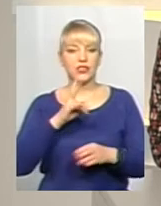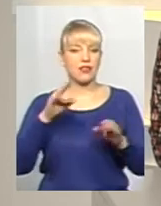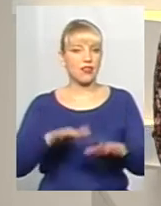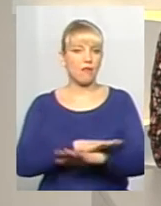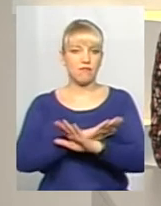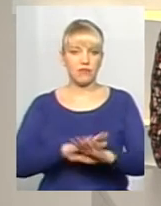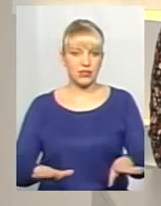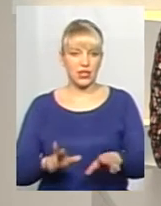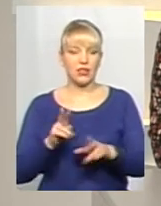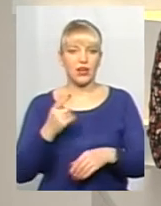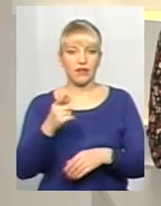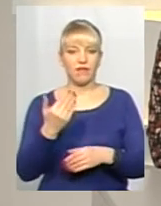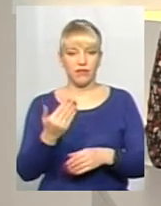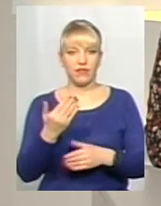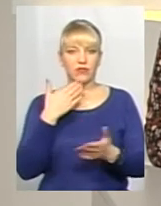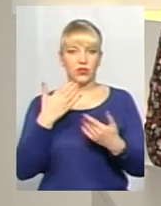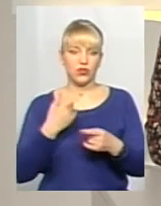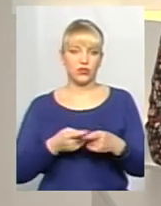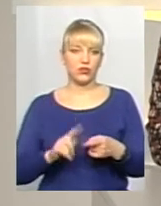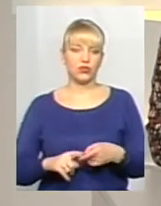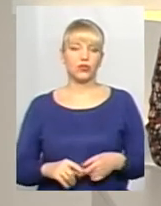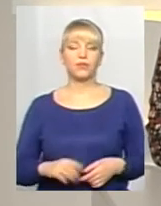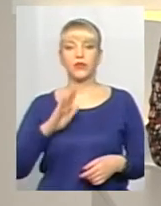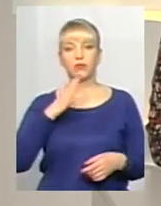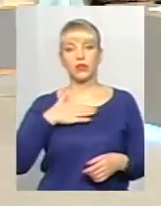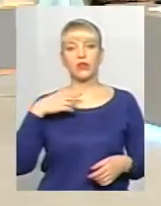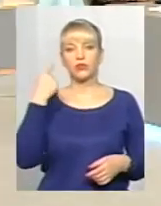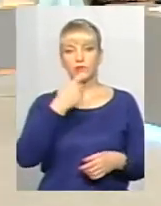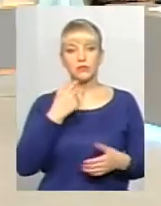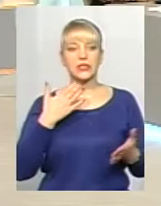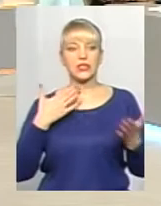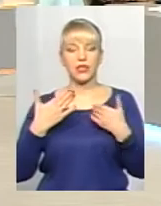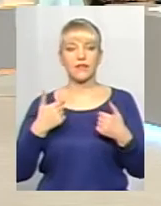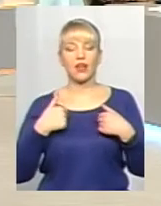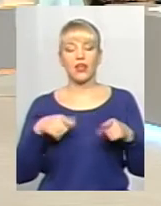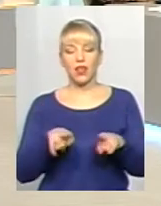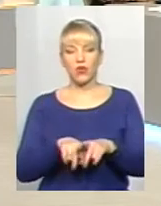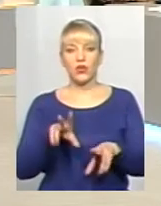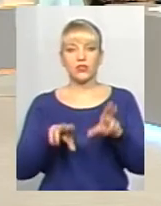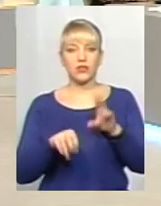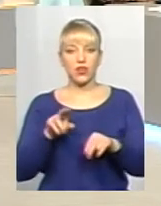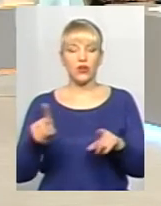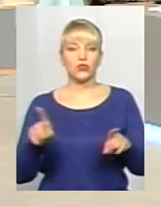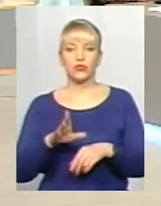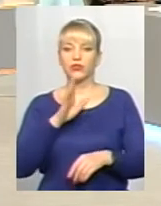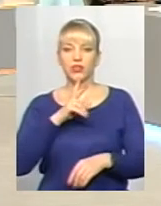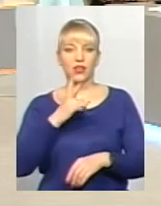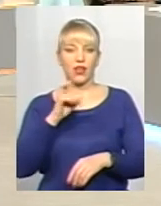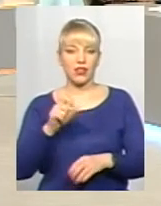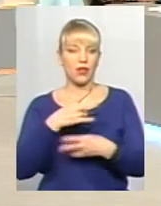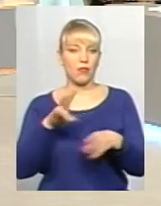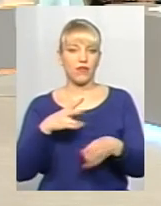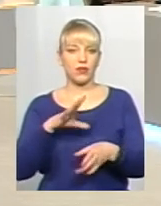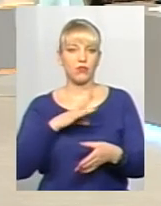місце. Як ви до цього ставитесь? Моє особисте ставлення, я також вважаю, що жінка не повинна бути на